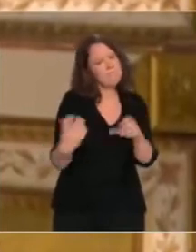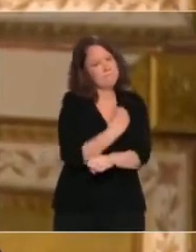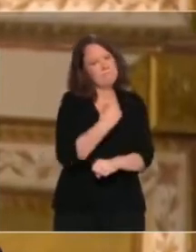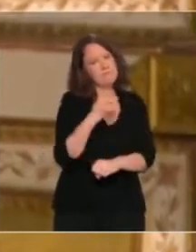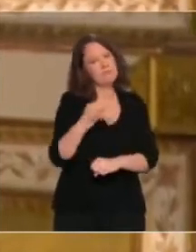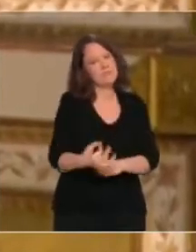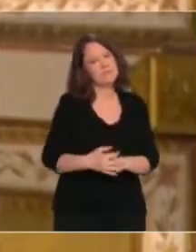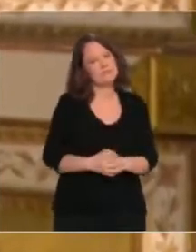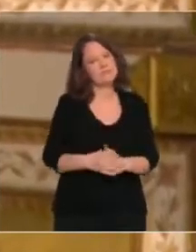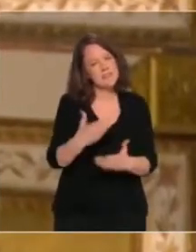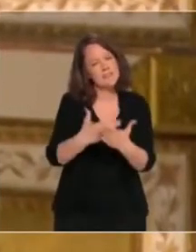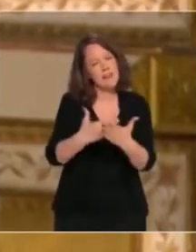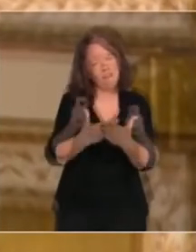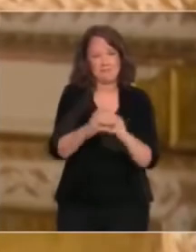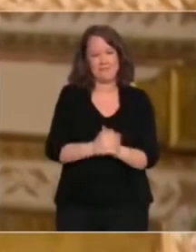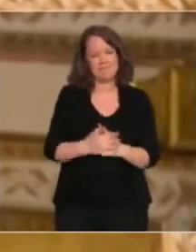Nous devrons nous en souvenir.